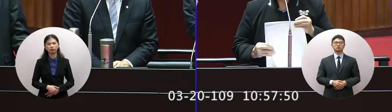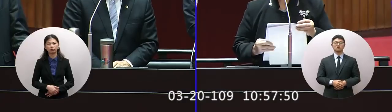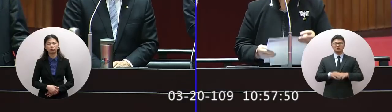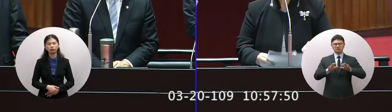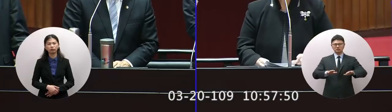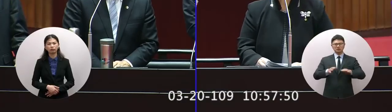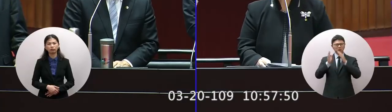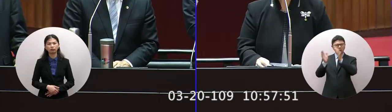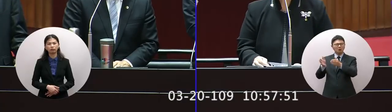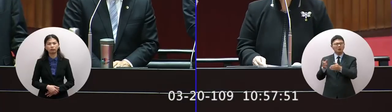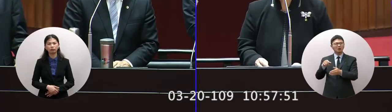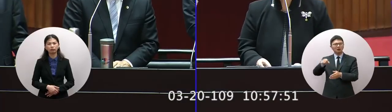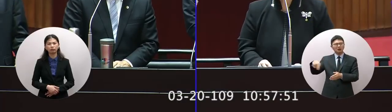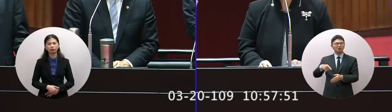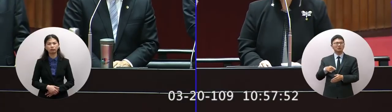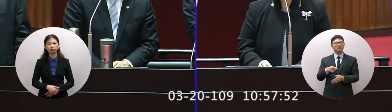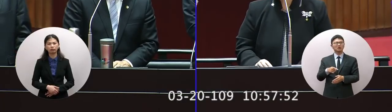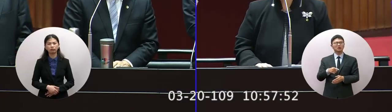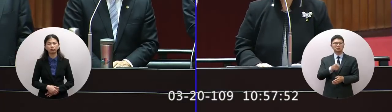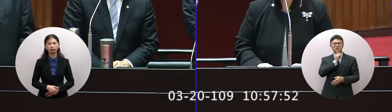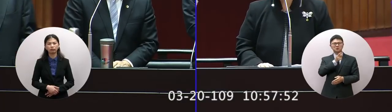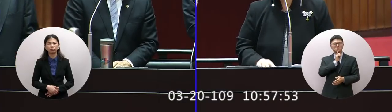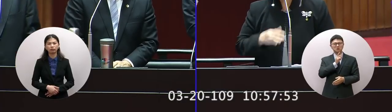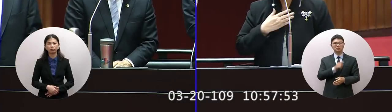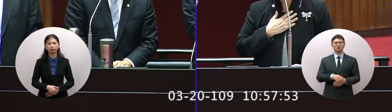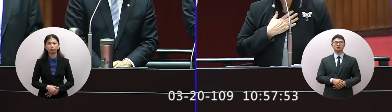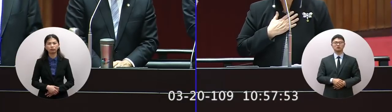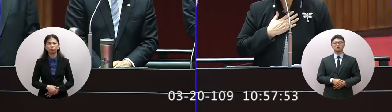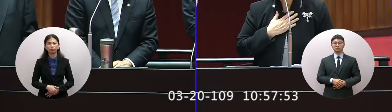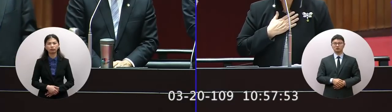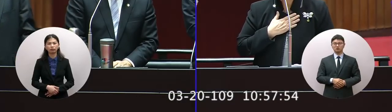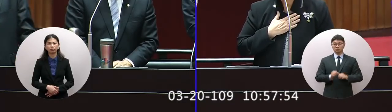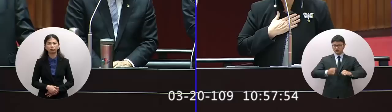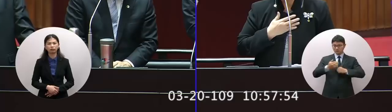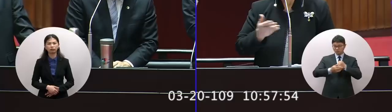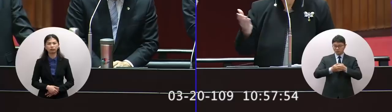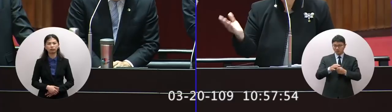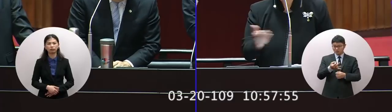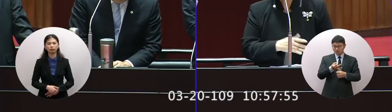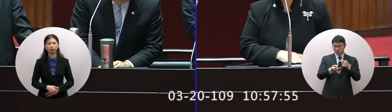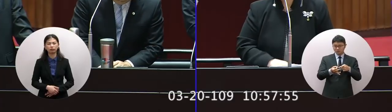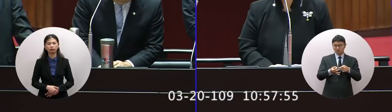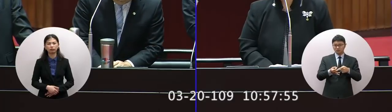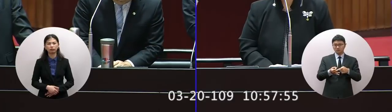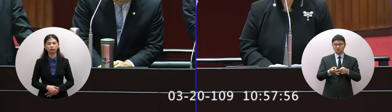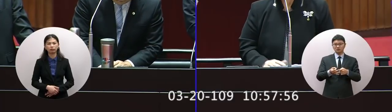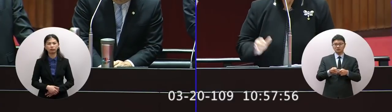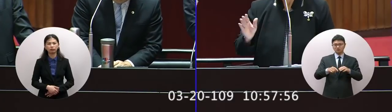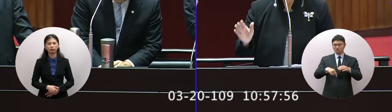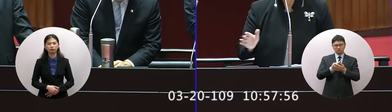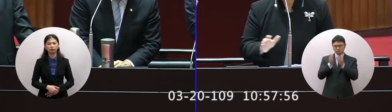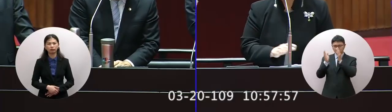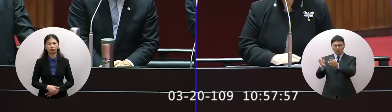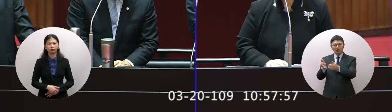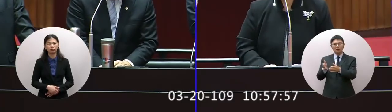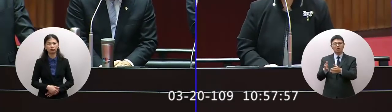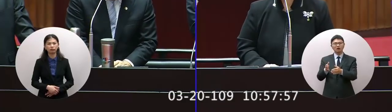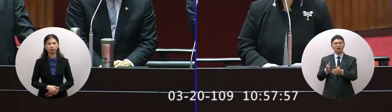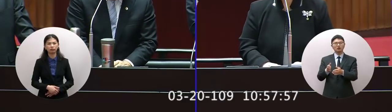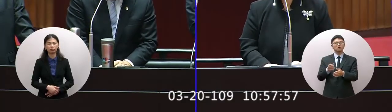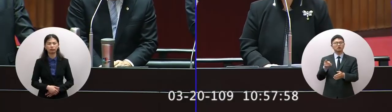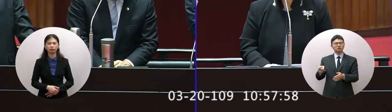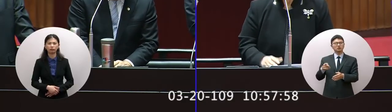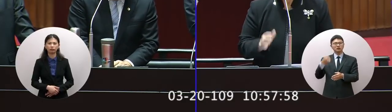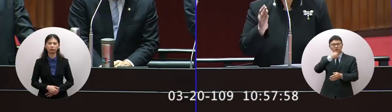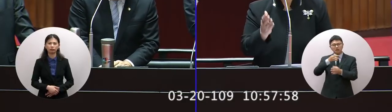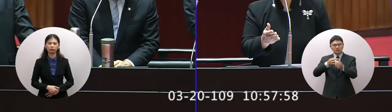在反彈說怎麼會憲保育怎麼會法令台商一竿子打死一船人怎麼會是台商的